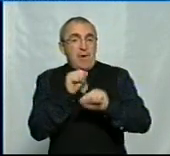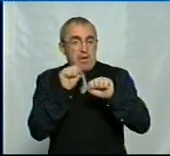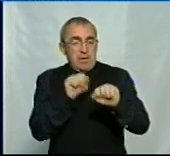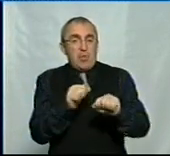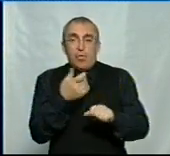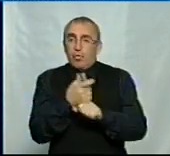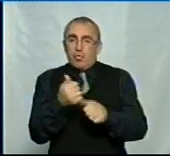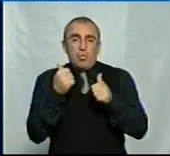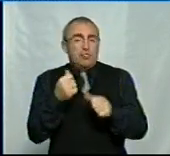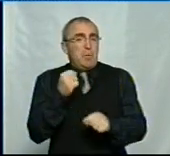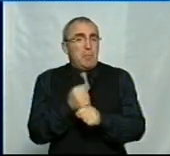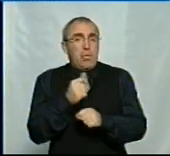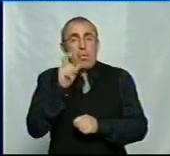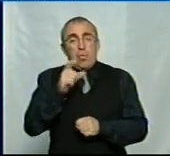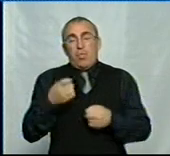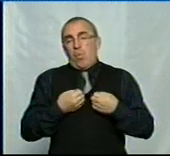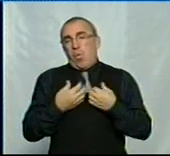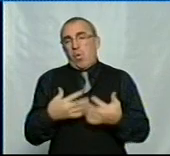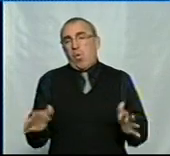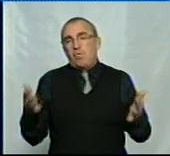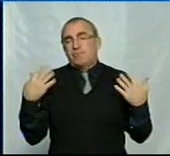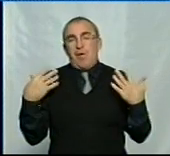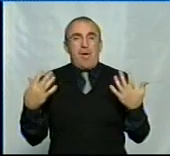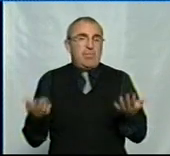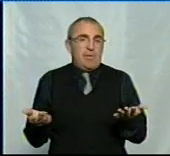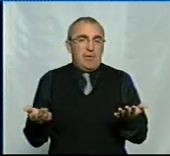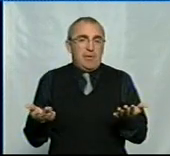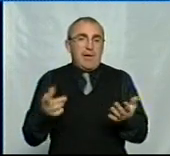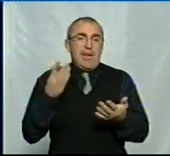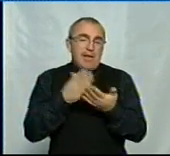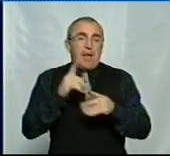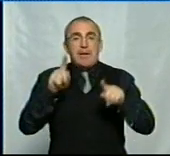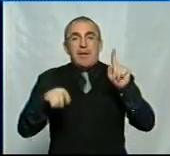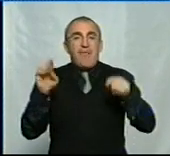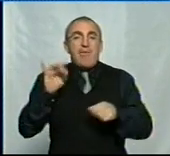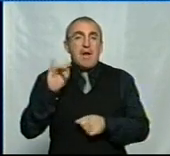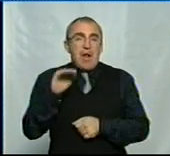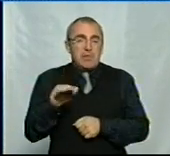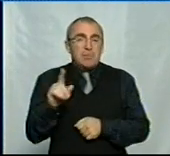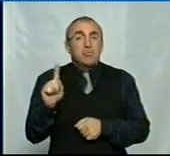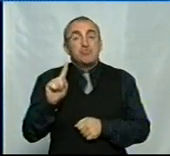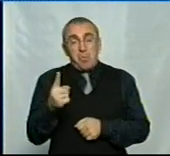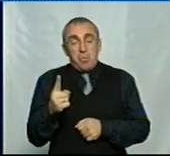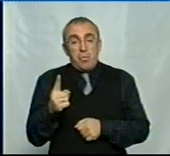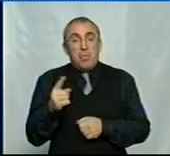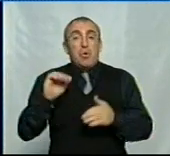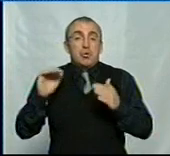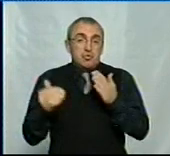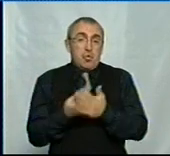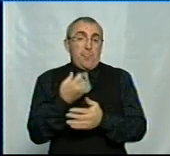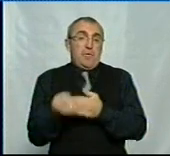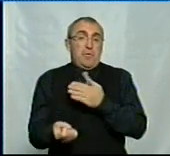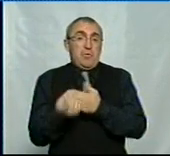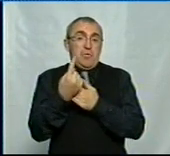так добре працює, що люди розслабилися. Є декілька варіантів, чому. І знову з'явилась